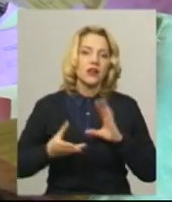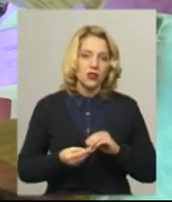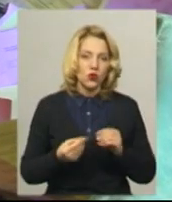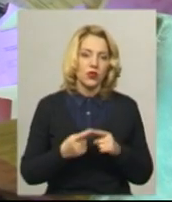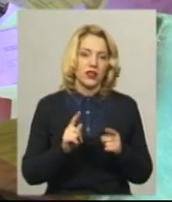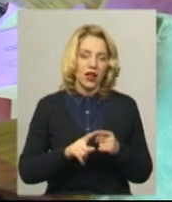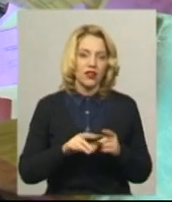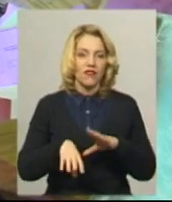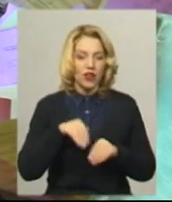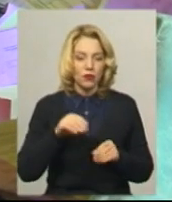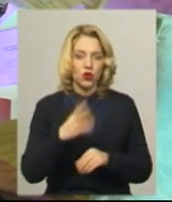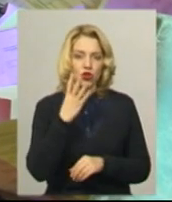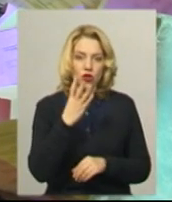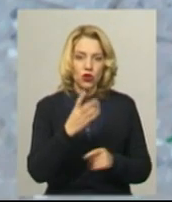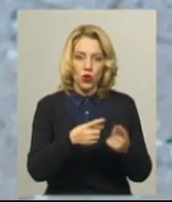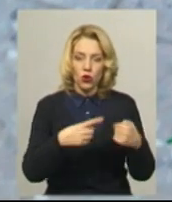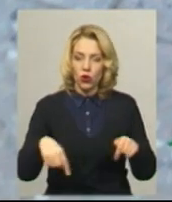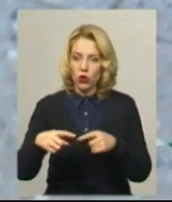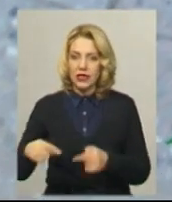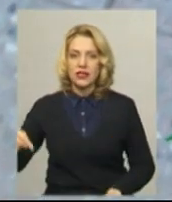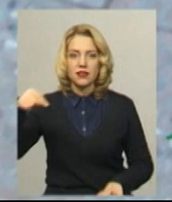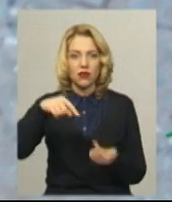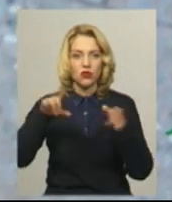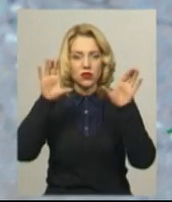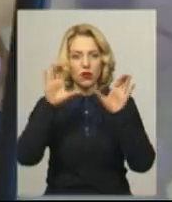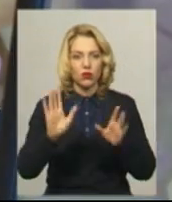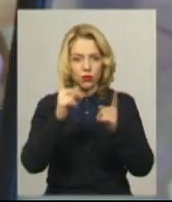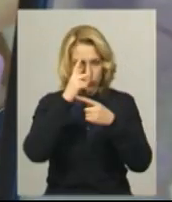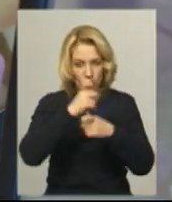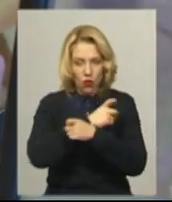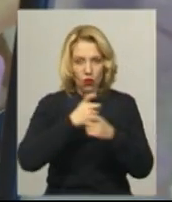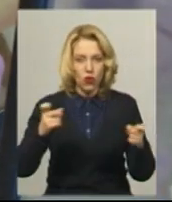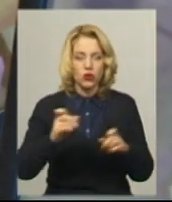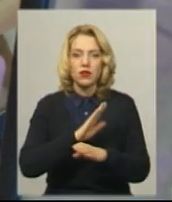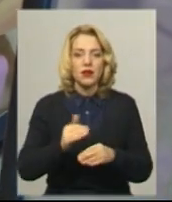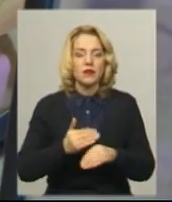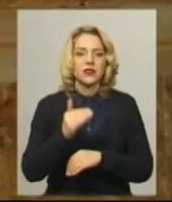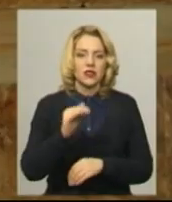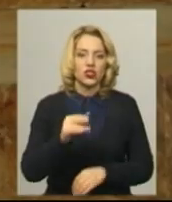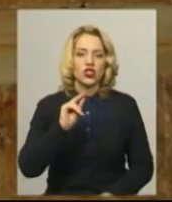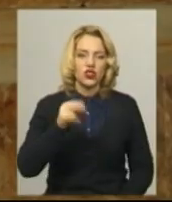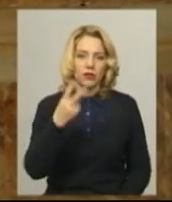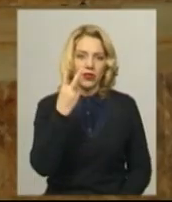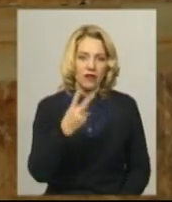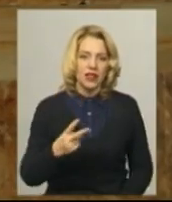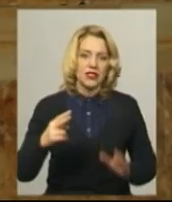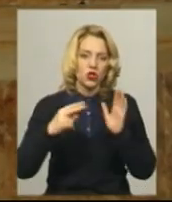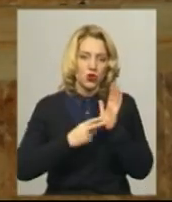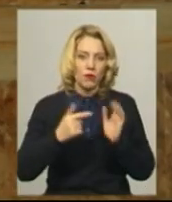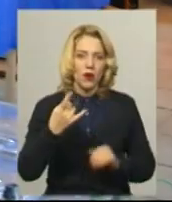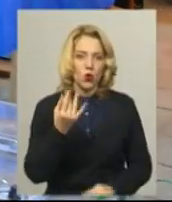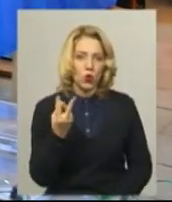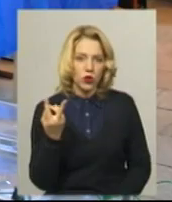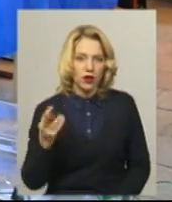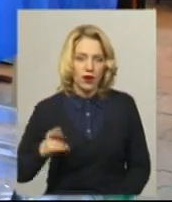ОТГ Хмельниччини, де проходили вибори, згідно закону, мають бути оголошені не пізніше 27 грудня. Неляш Пулак, Юрій Чорний,